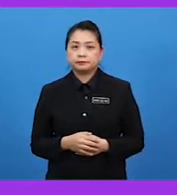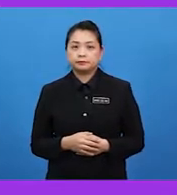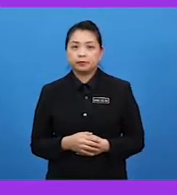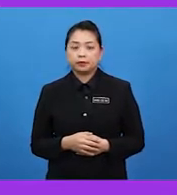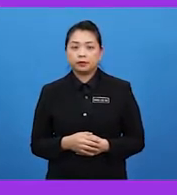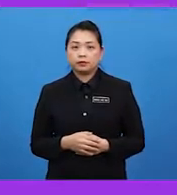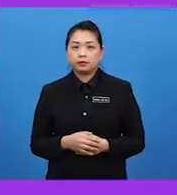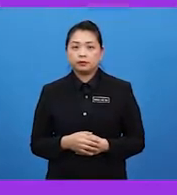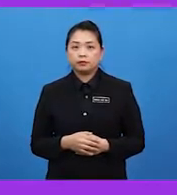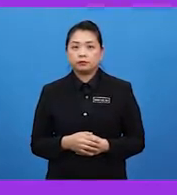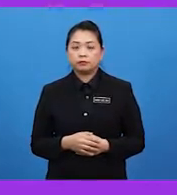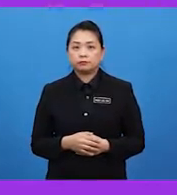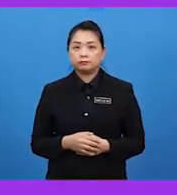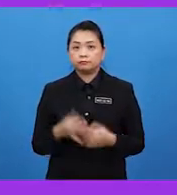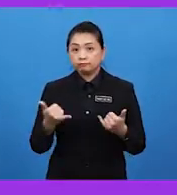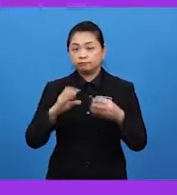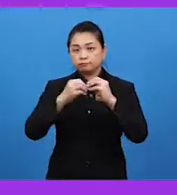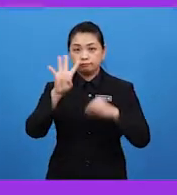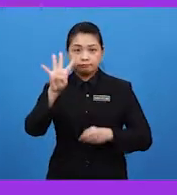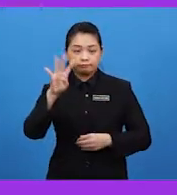Soalan 4.